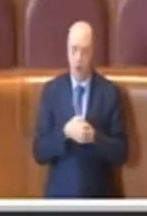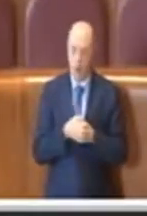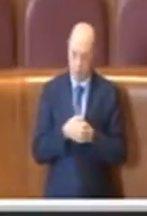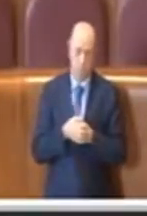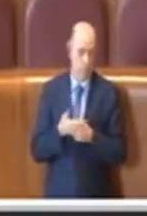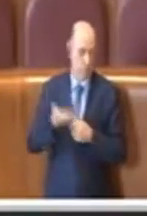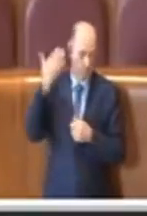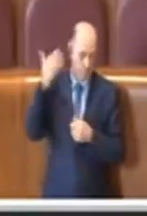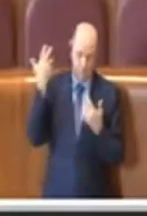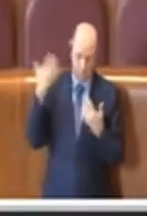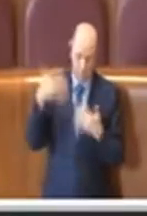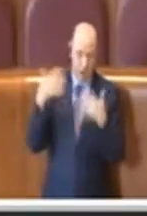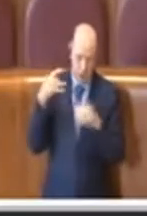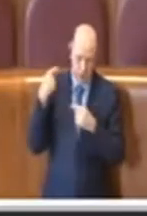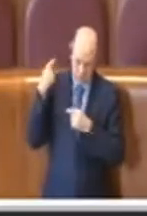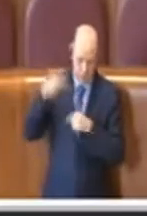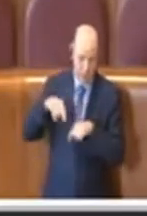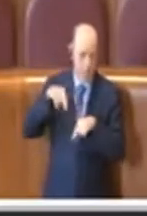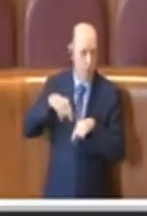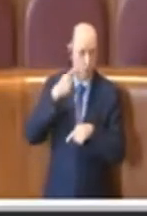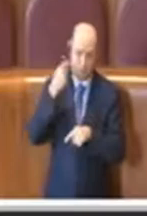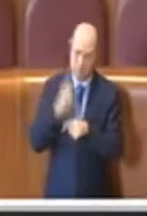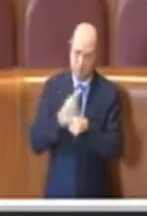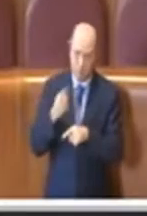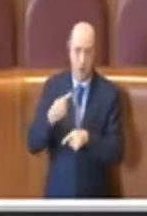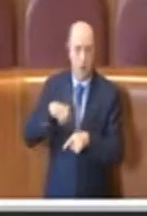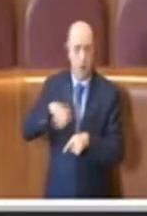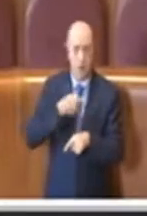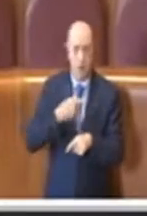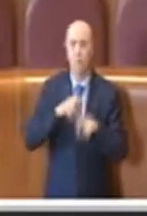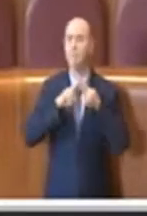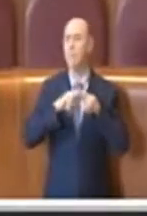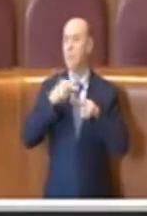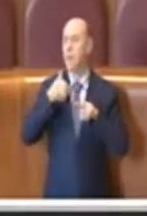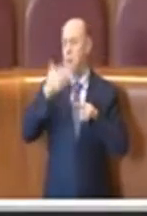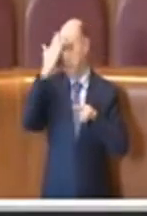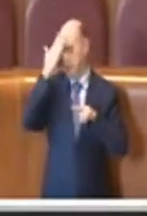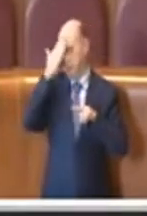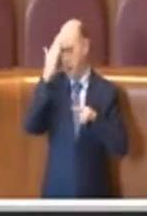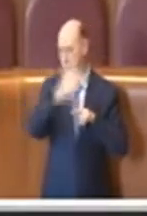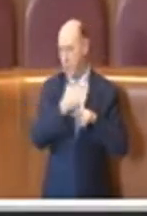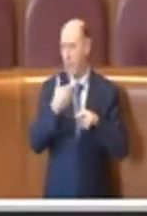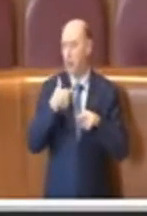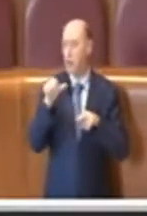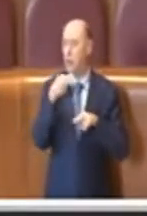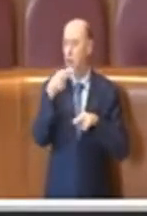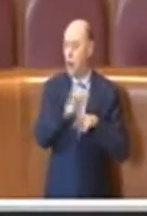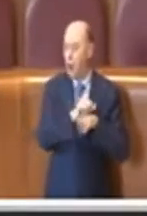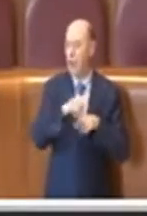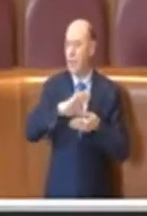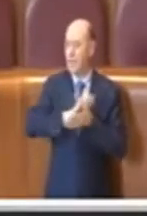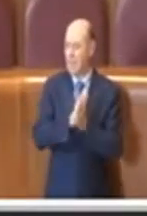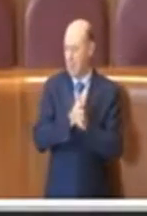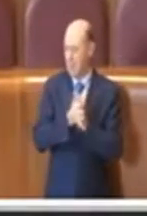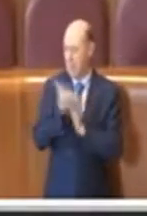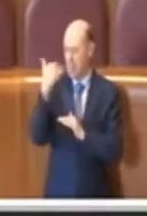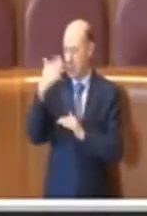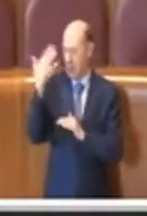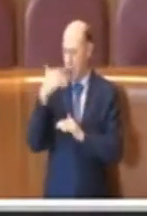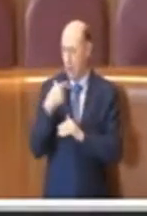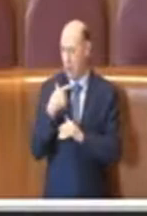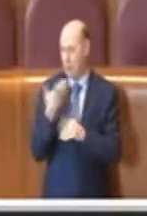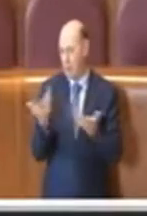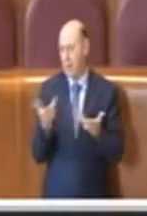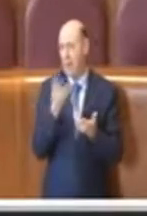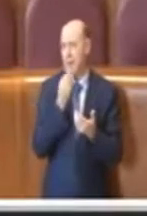quello di mantenere viva e presente la memoria della Shoah e dello sterminio programmato di 6 milioni di